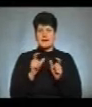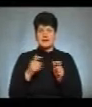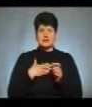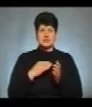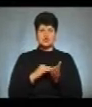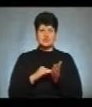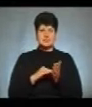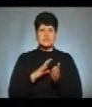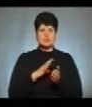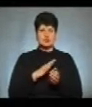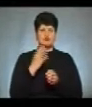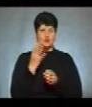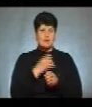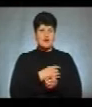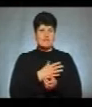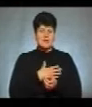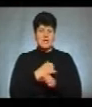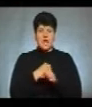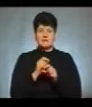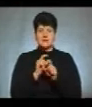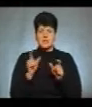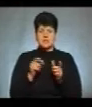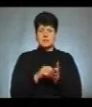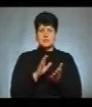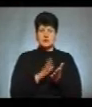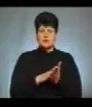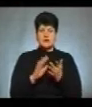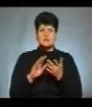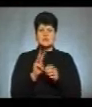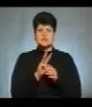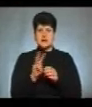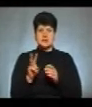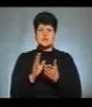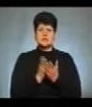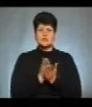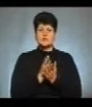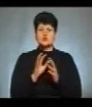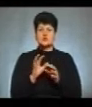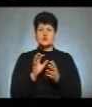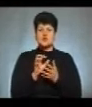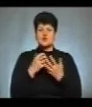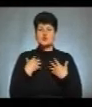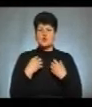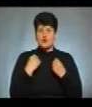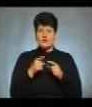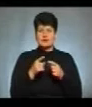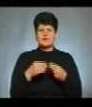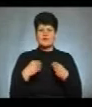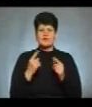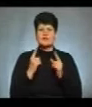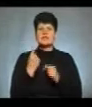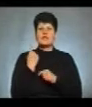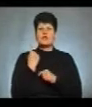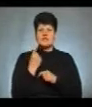побували у чотирьох приватних аптеках Тернополя, які зареєстровані на сайті Служби здоров'я. З них доступні ліки видають лише в одній –